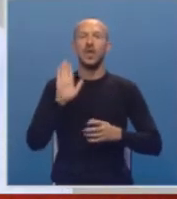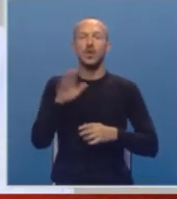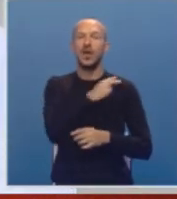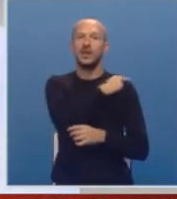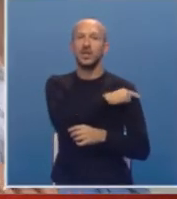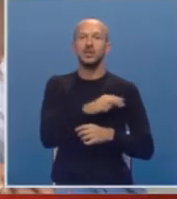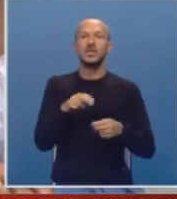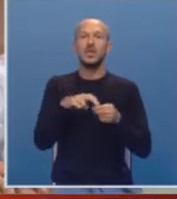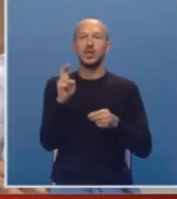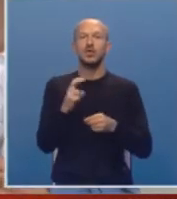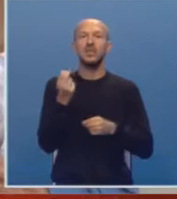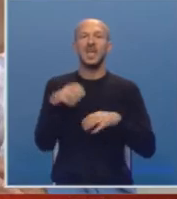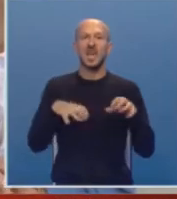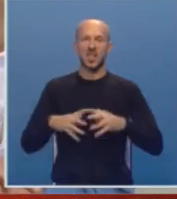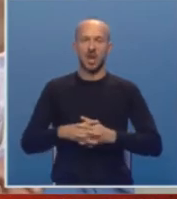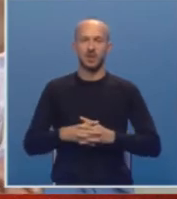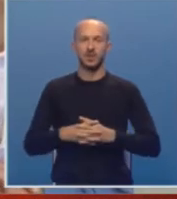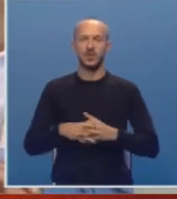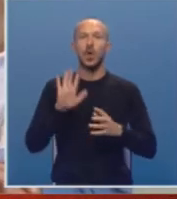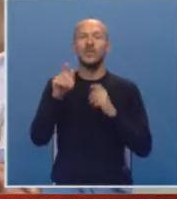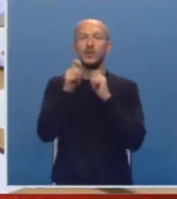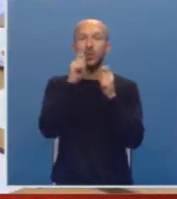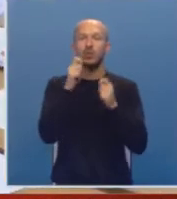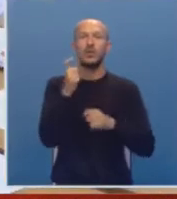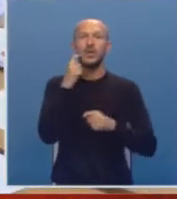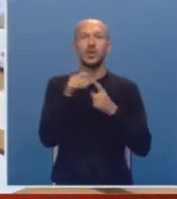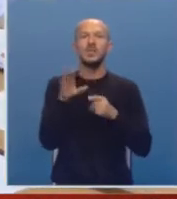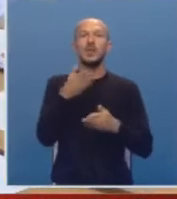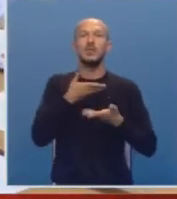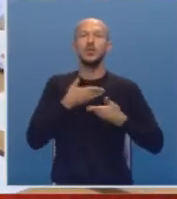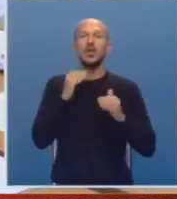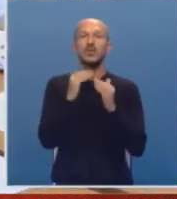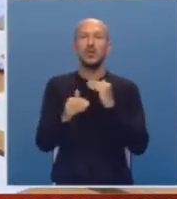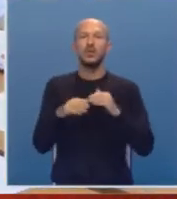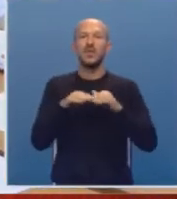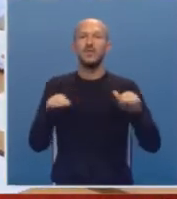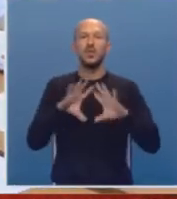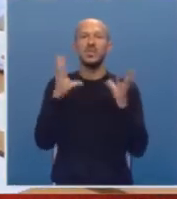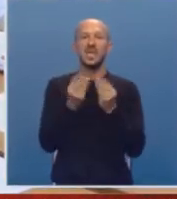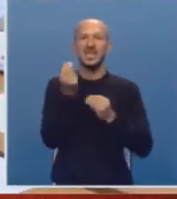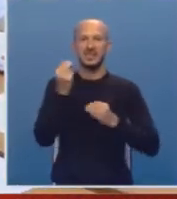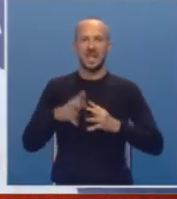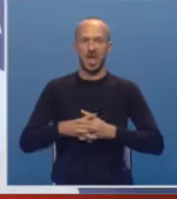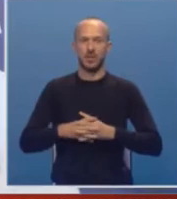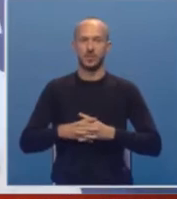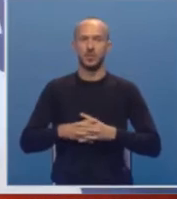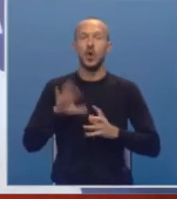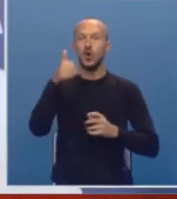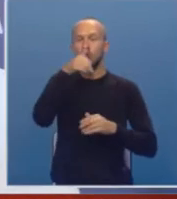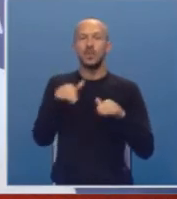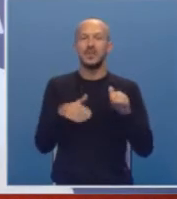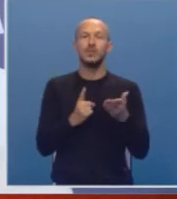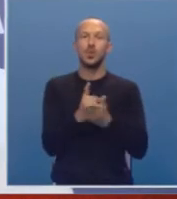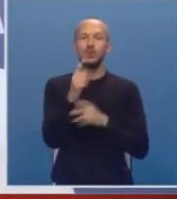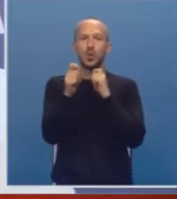nadležnost je isključivo cijena rada. Ovim dogovorom nastojala se postići ravnopravnost na nivou cijele Srpske. Ono što je ministarstvo